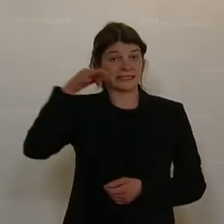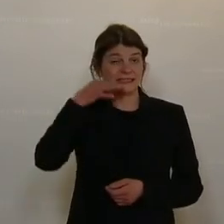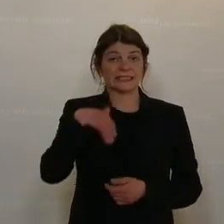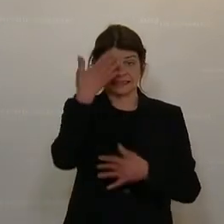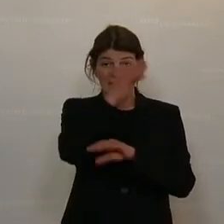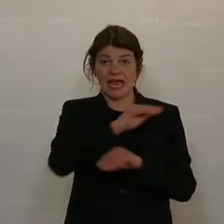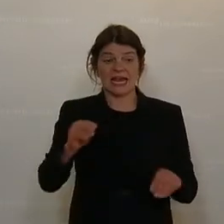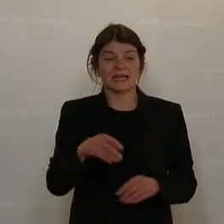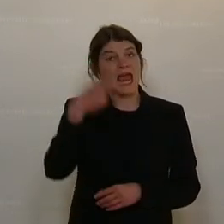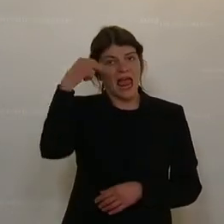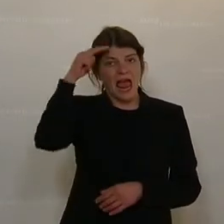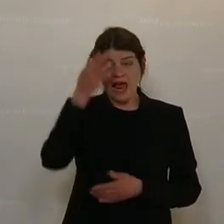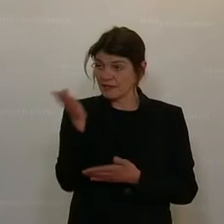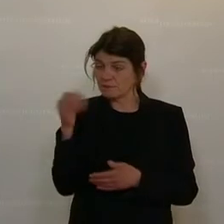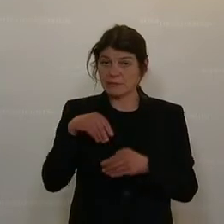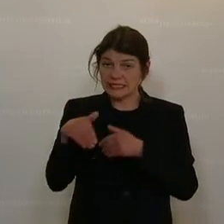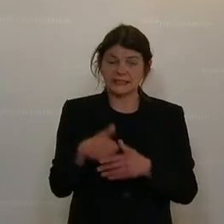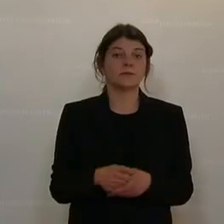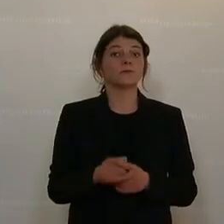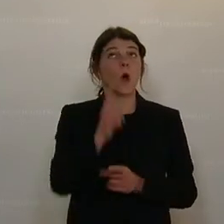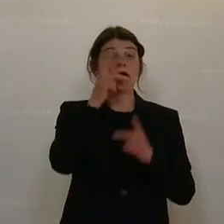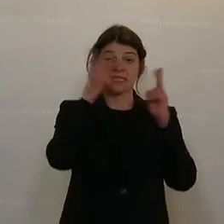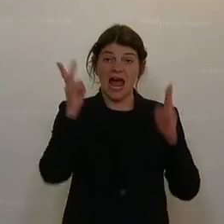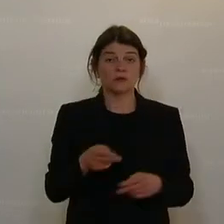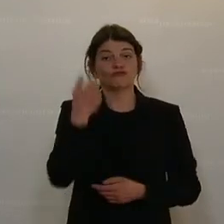Nussbaum, Sprecherin für Menschen mit Behinderungen von der SPÖ, setzt fort.